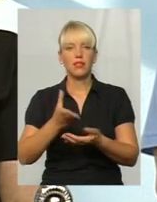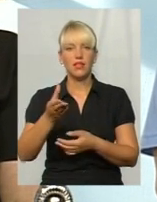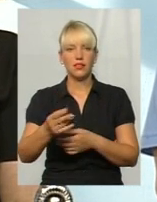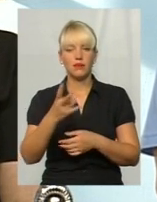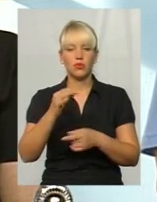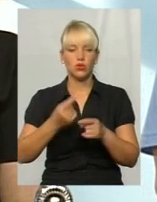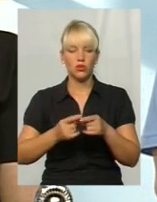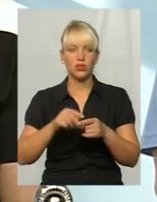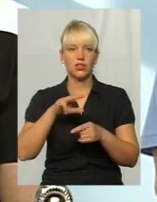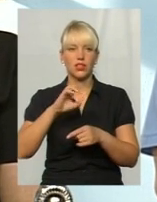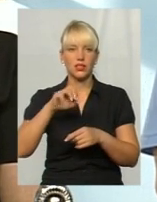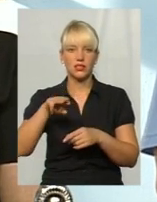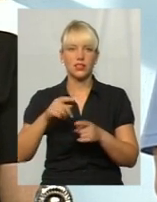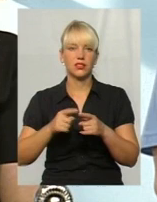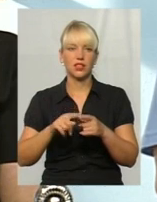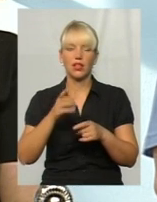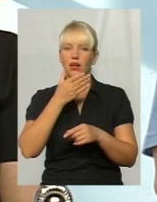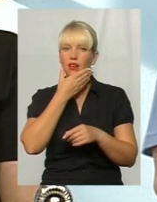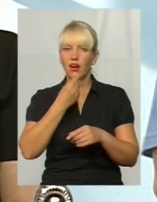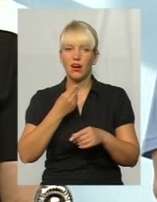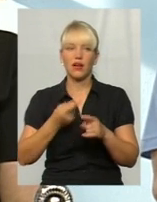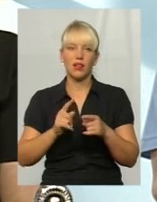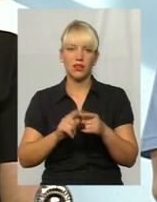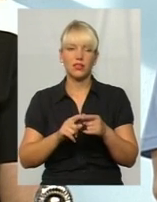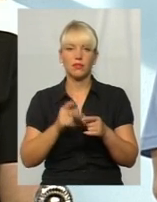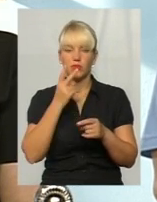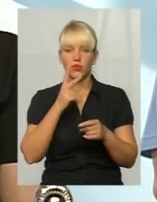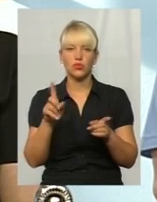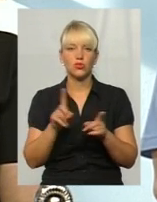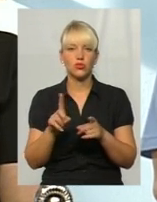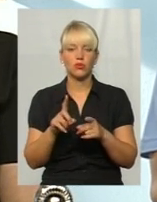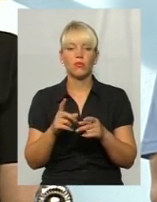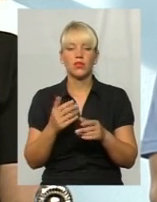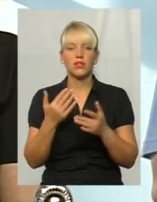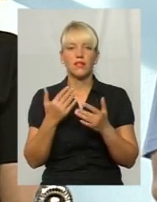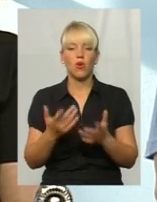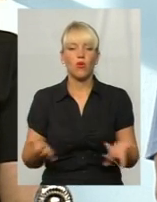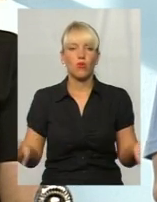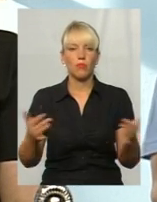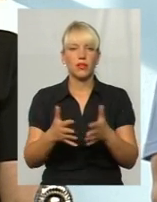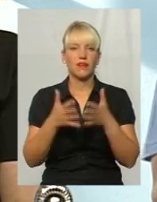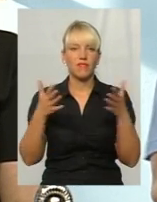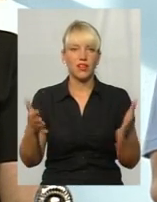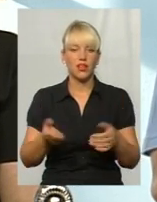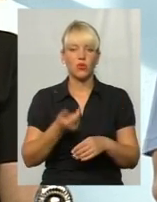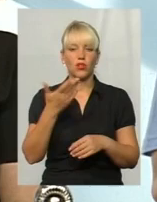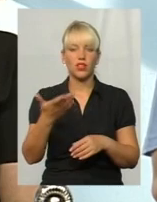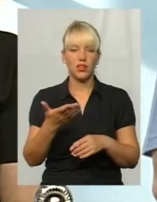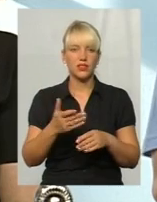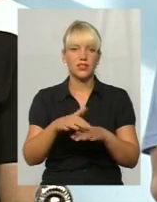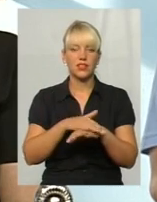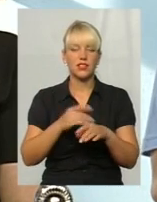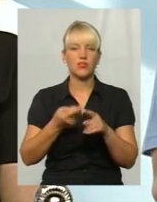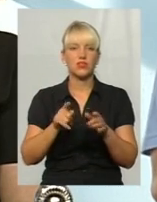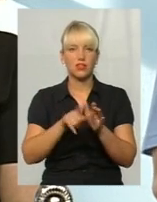дуже гарний скринінговий метод, для того, щоб охопити велику кількість населення і протестувати дешево цей.